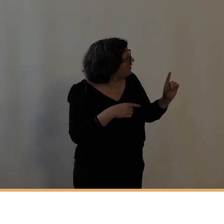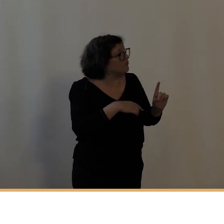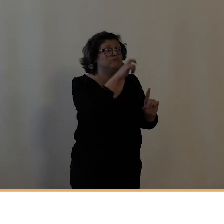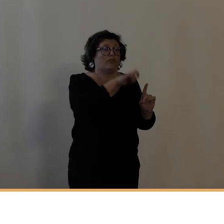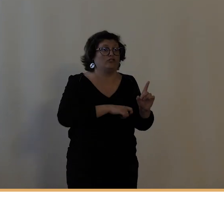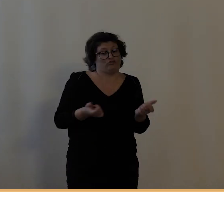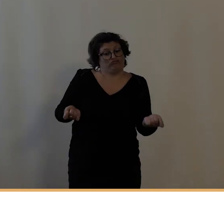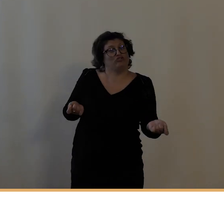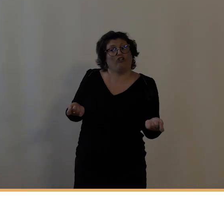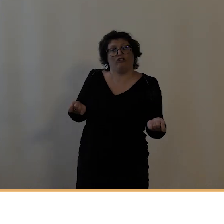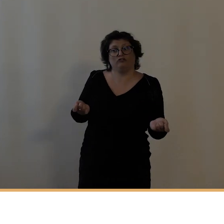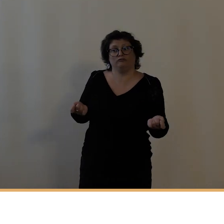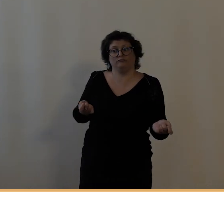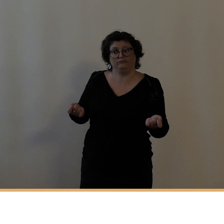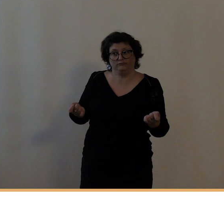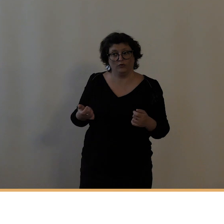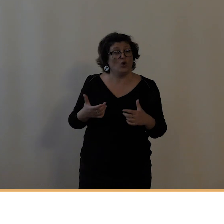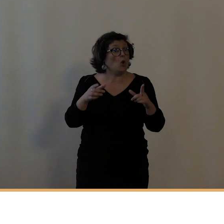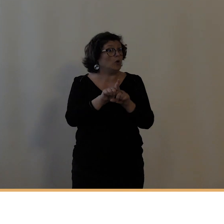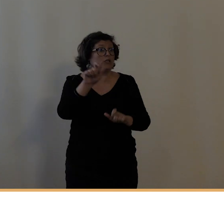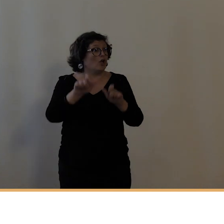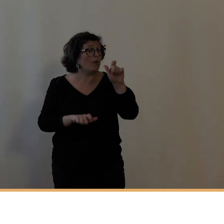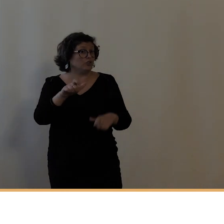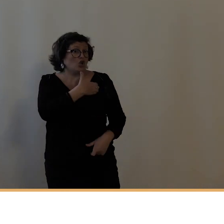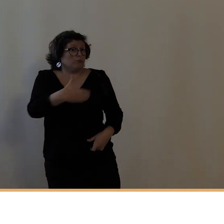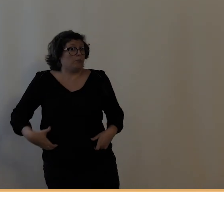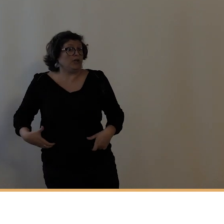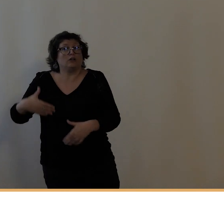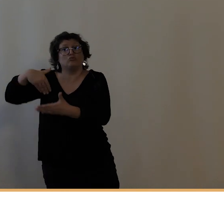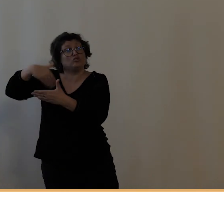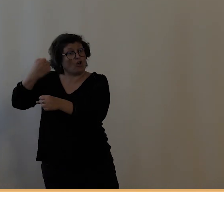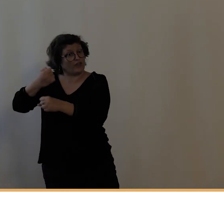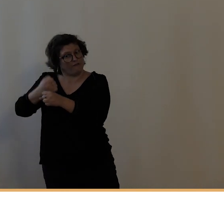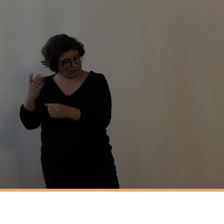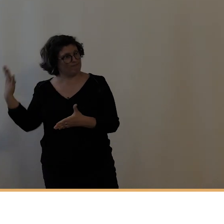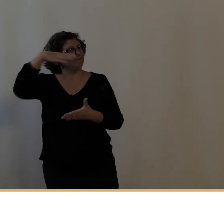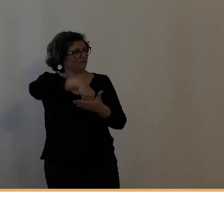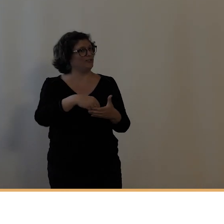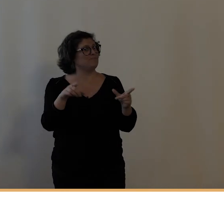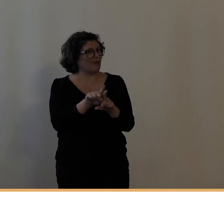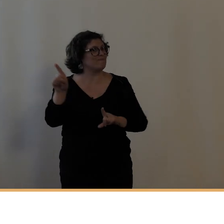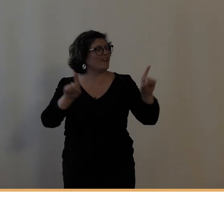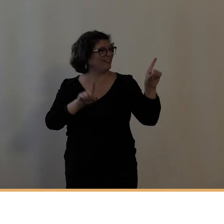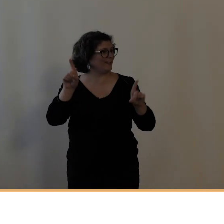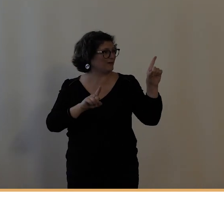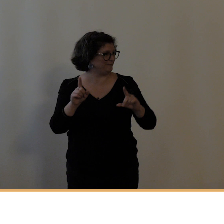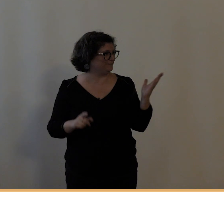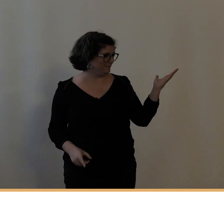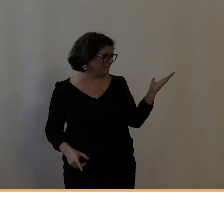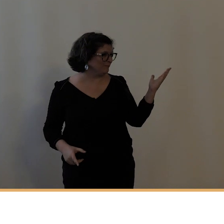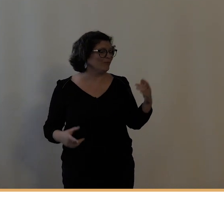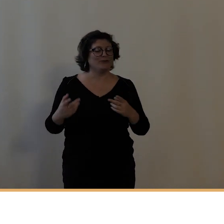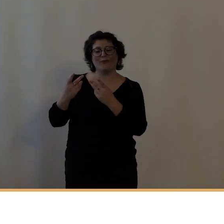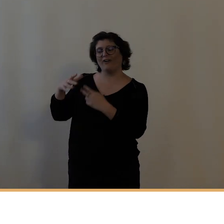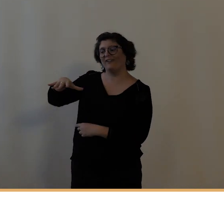fonctionnaires municipaux qui participent à ce genre de manifestations. C'est aussi pour la ville de Tours l